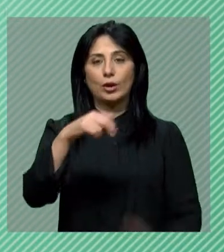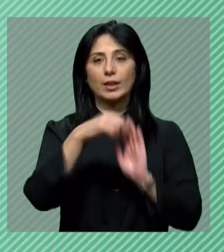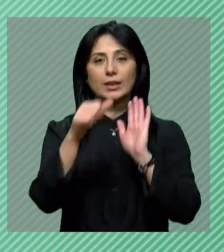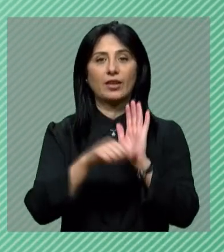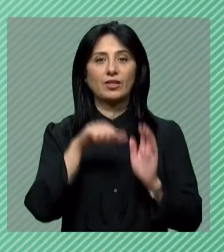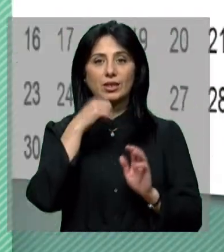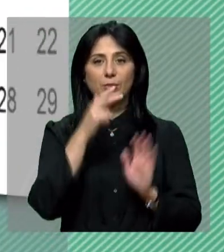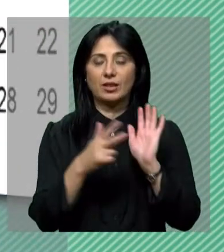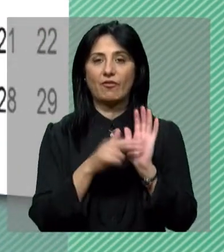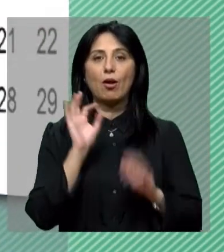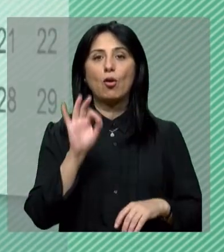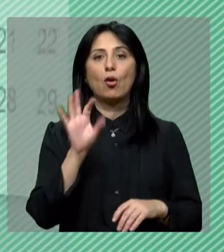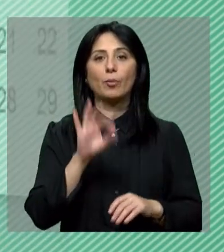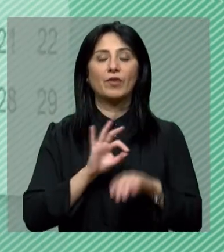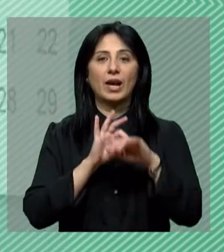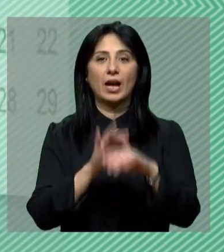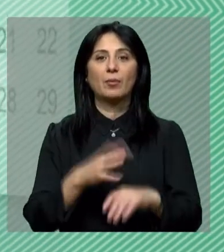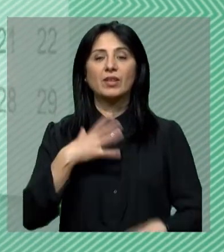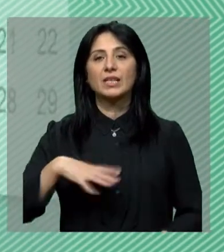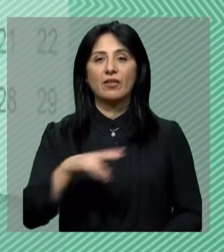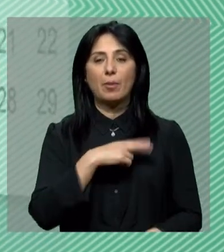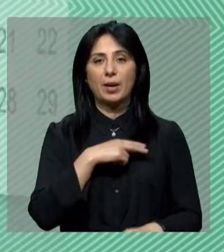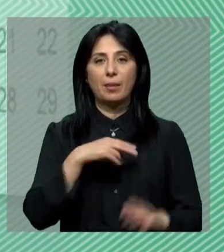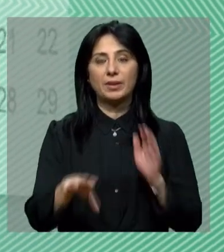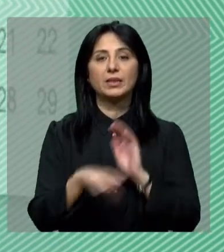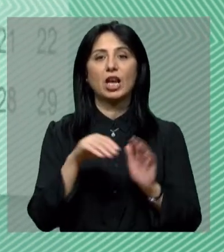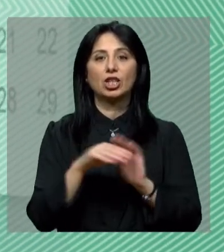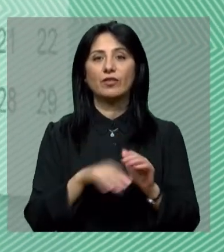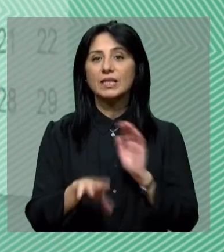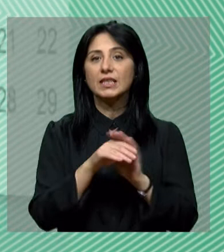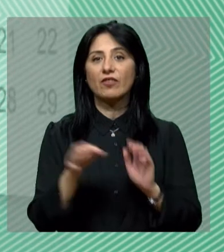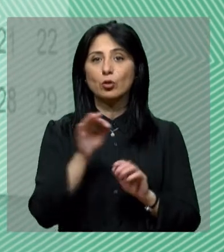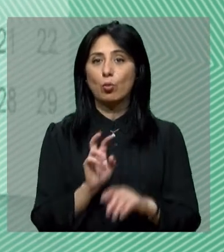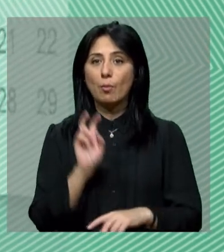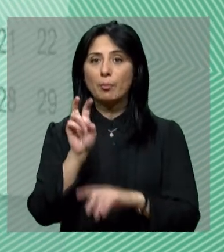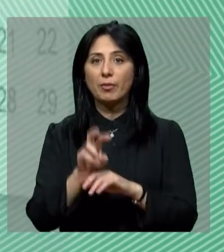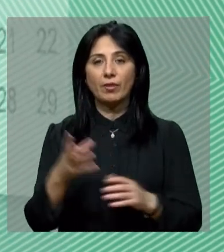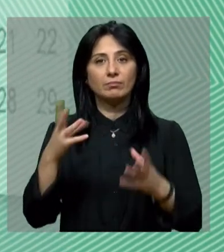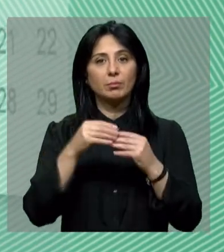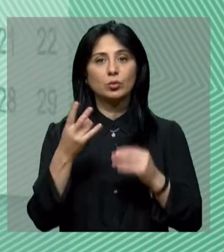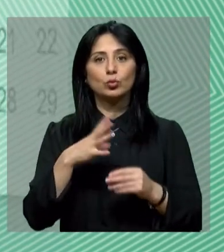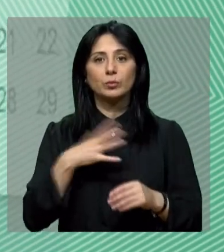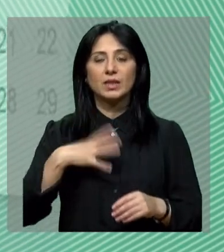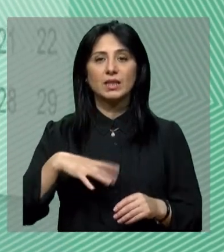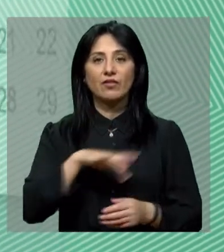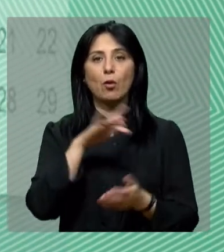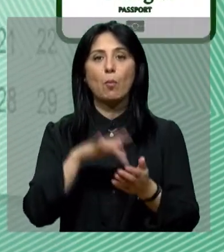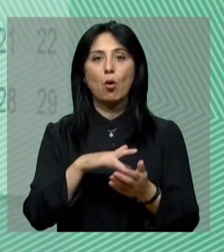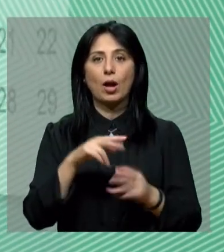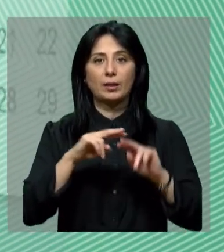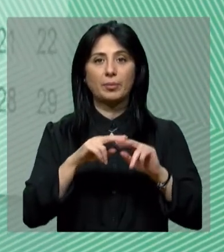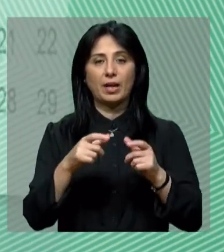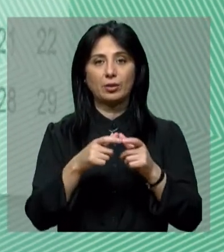2016 թվականի հողտեմբերի ու թին կանցկացվի Վրաստանի խորորդարանական ընտրությունները։ Ընտրատեղ ամազ ներկայանալիստ ձեզ հետ վերցրեք Վրաստանի